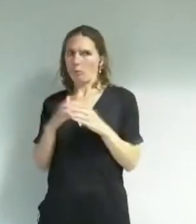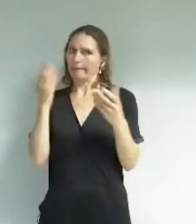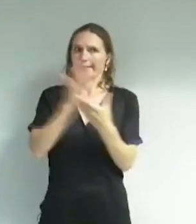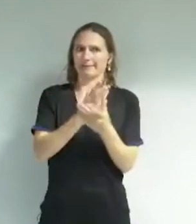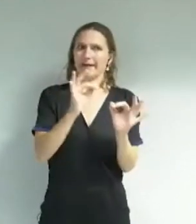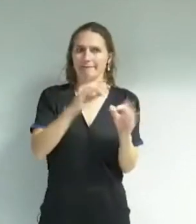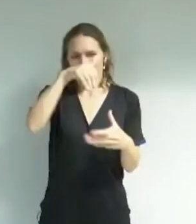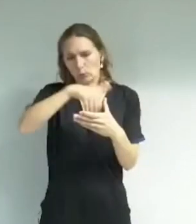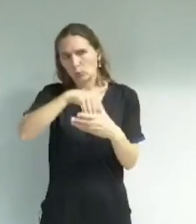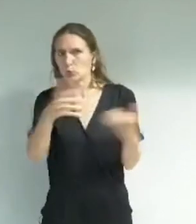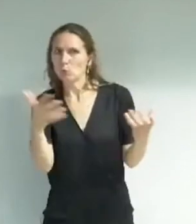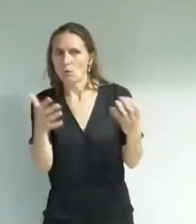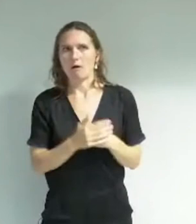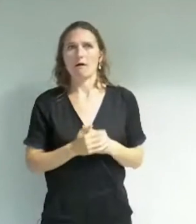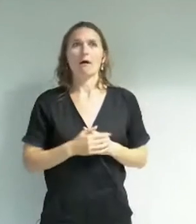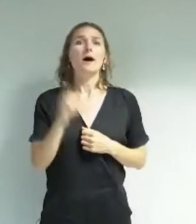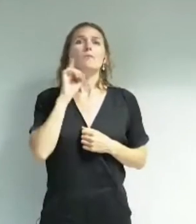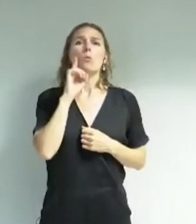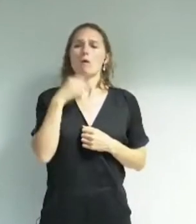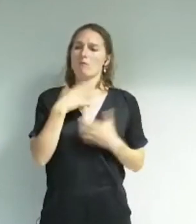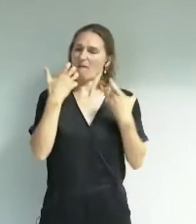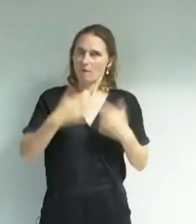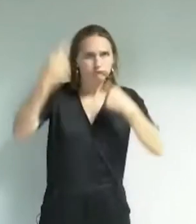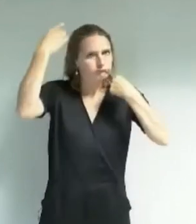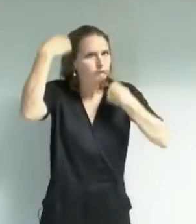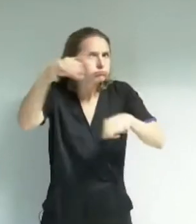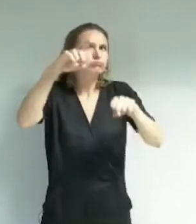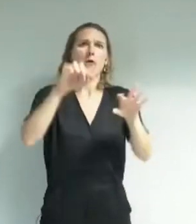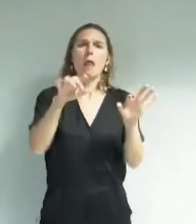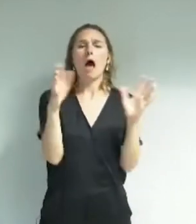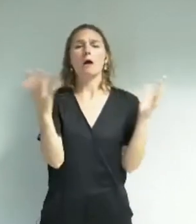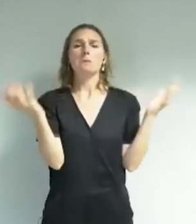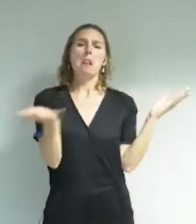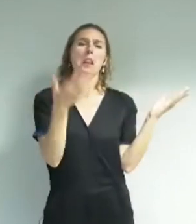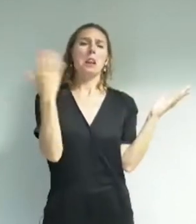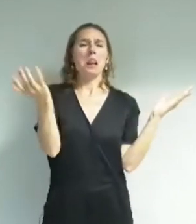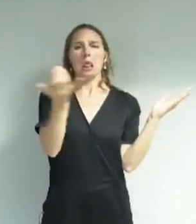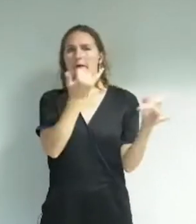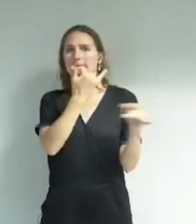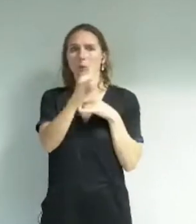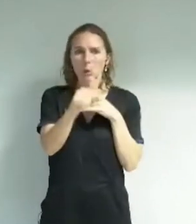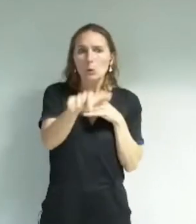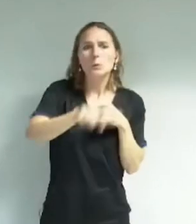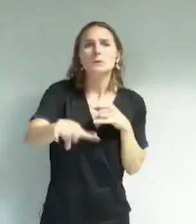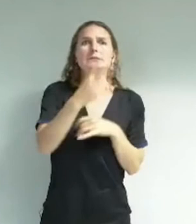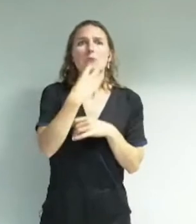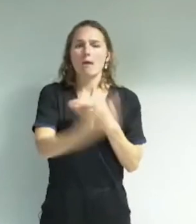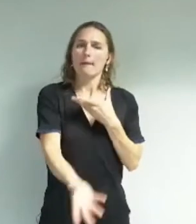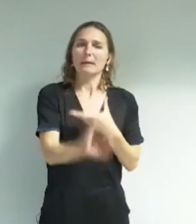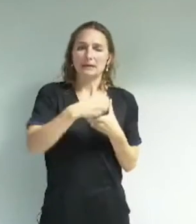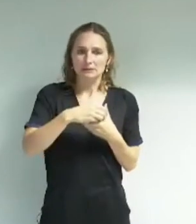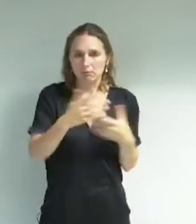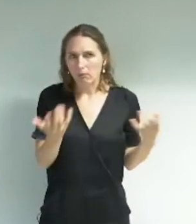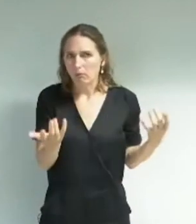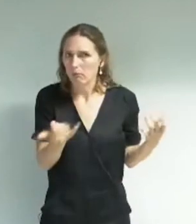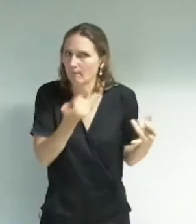le fond. d'abord parce que je voudrais dénoncer cette histoire de simulacre de participation citoyenne que vous nous avez montrée.